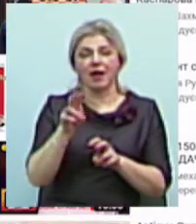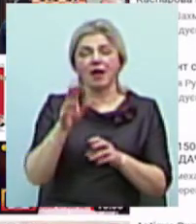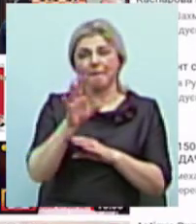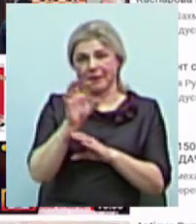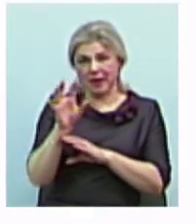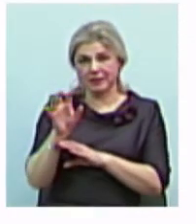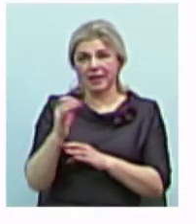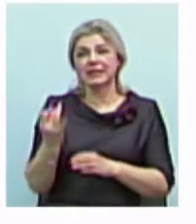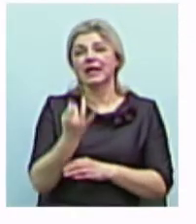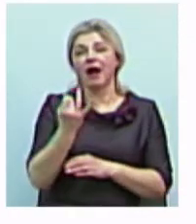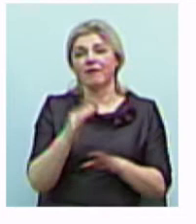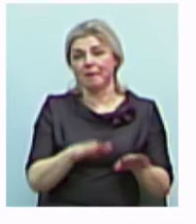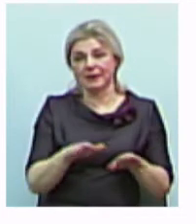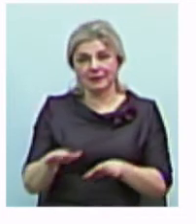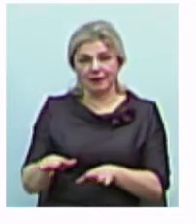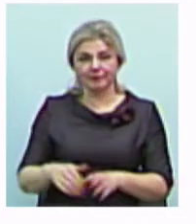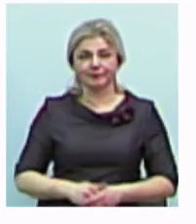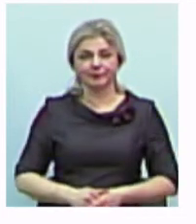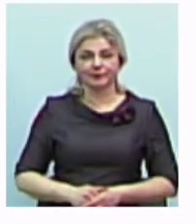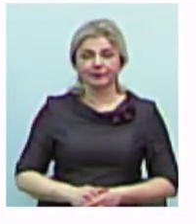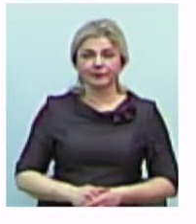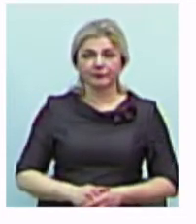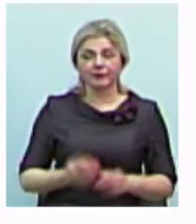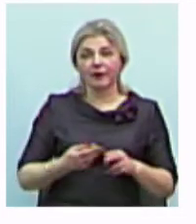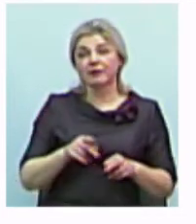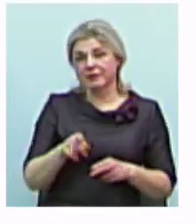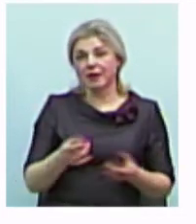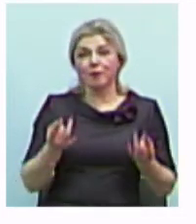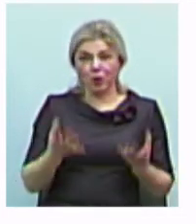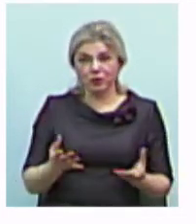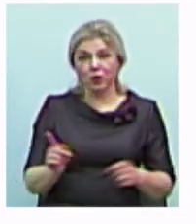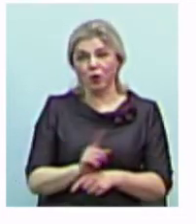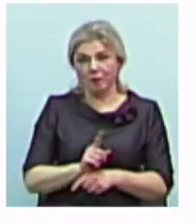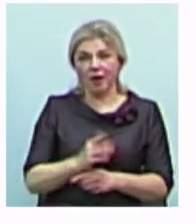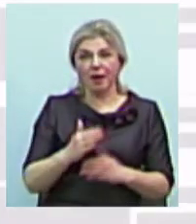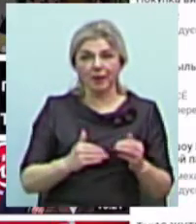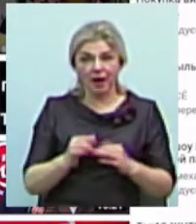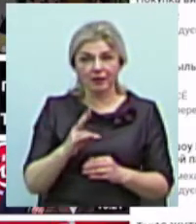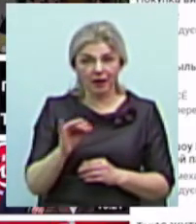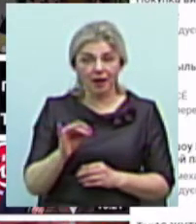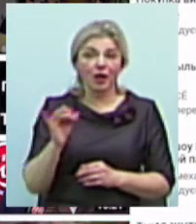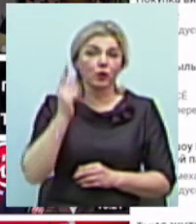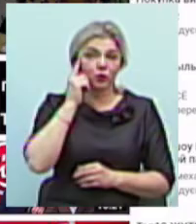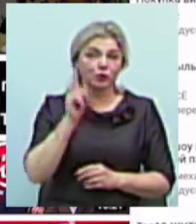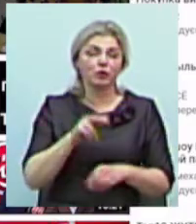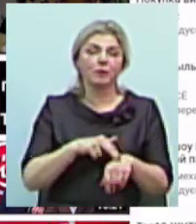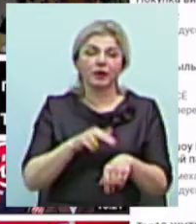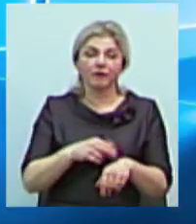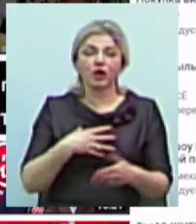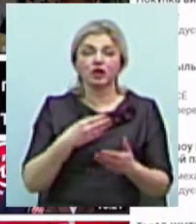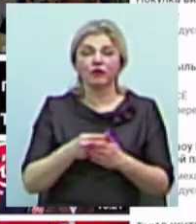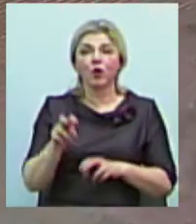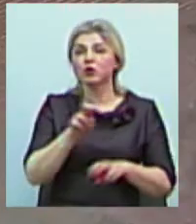тобто цікаві місця. І це просто нормальна практика. Я думаю, що правоохоронці в своїй оперативно